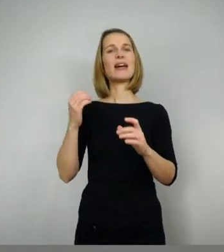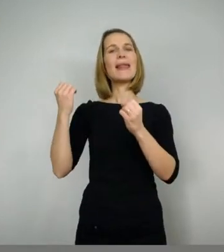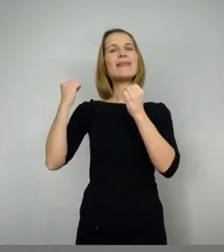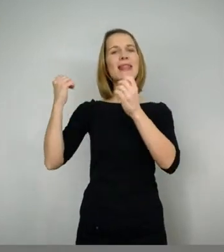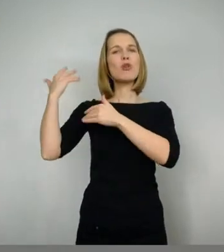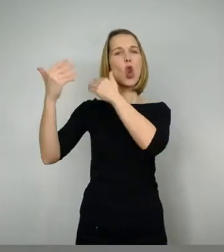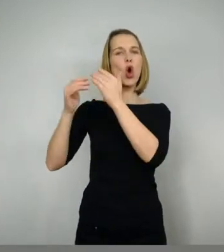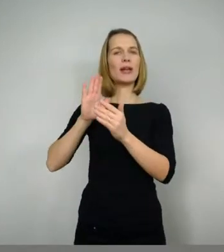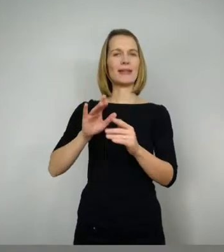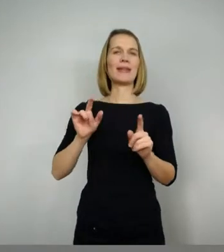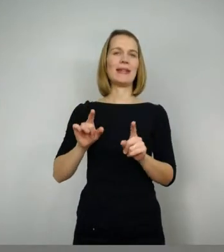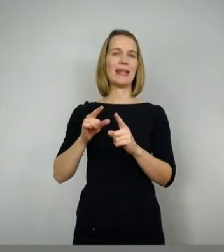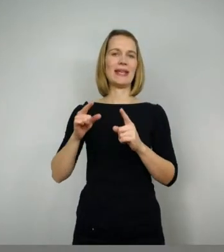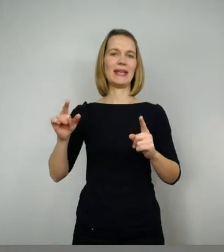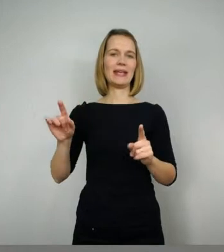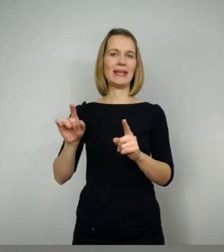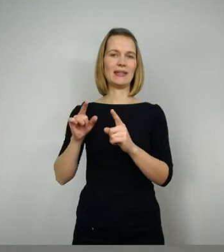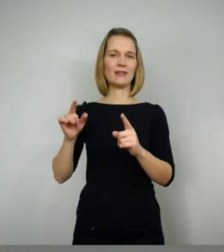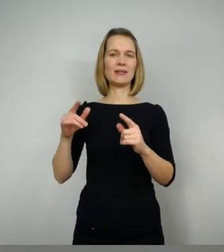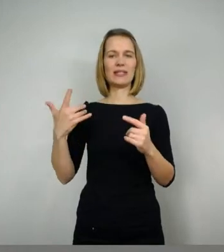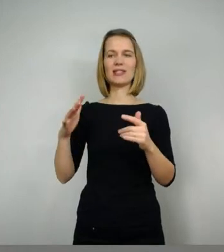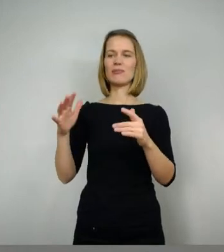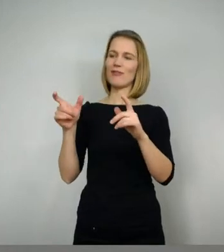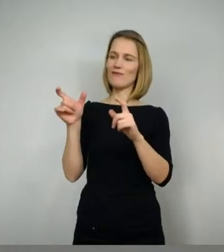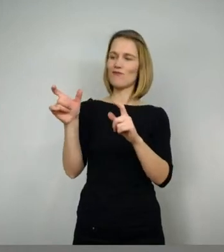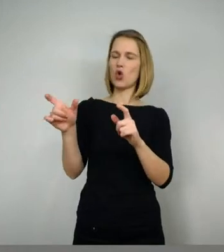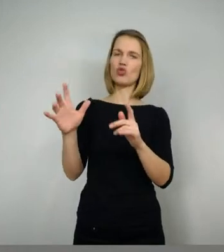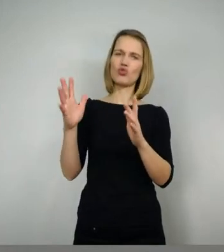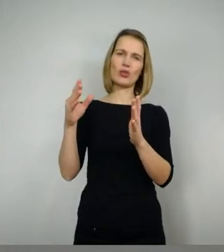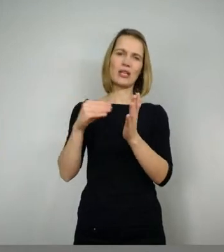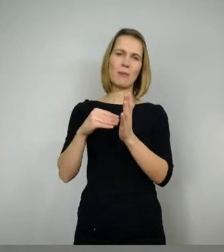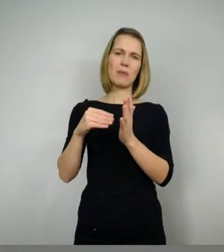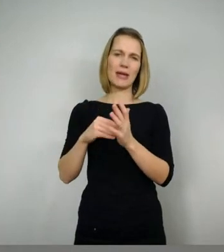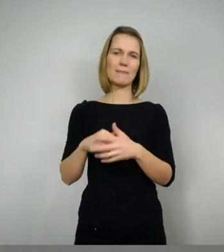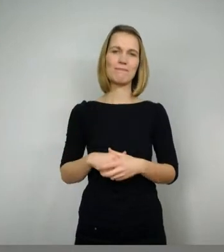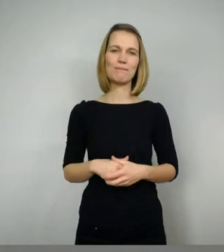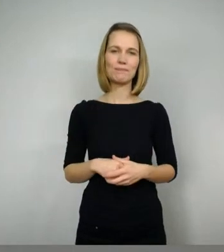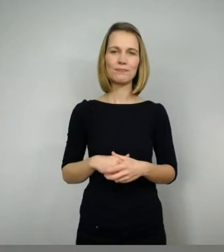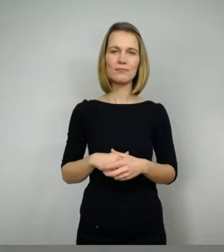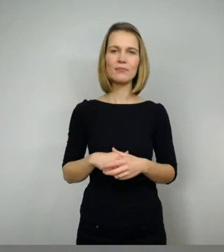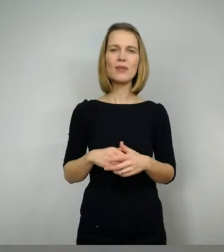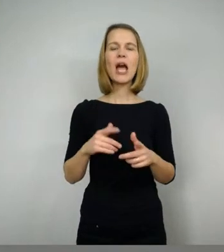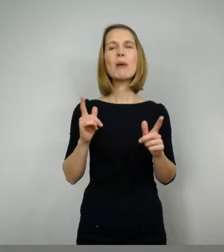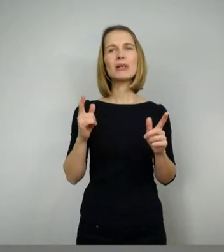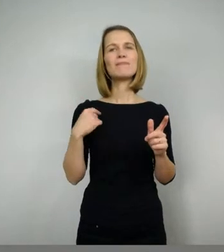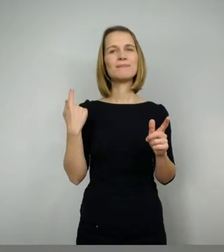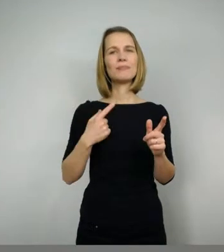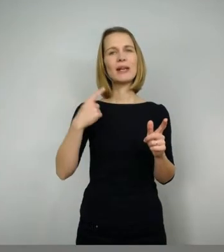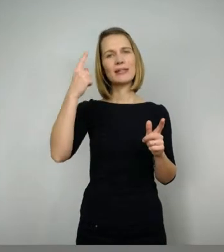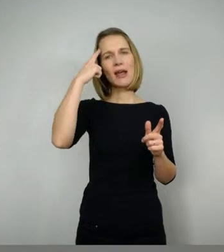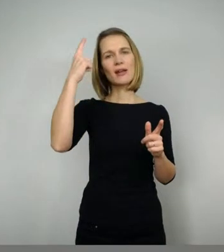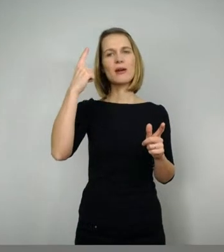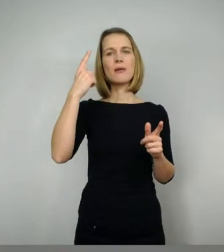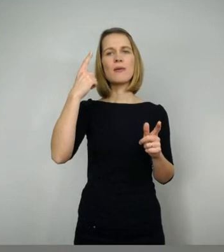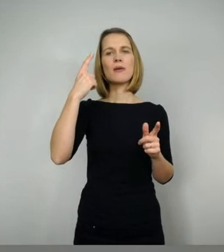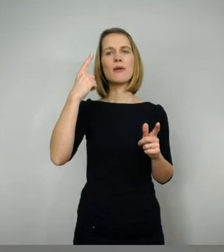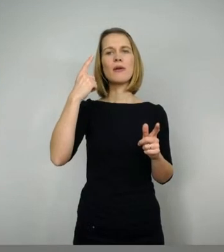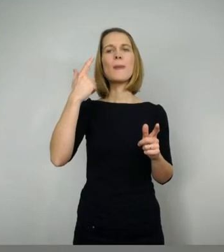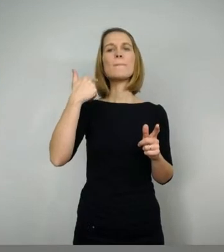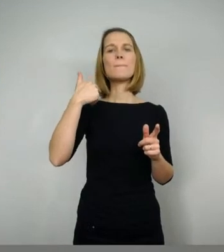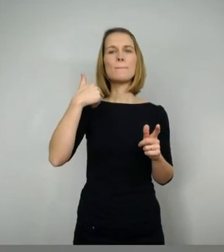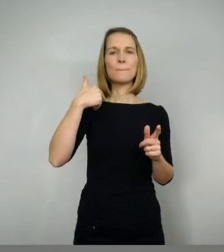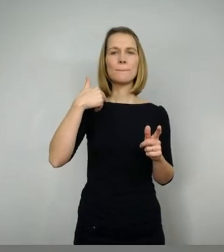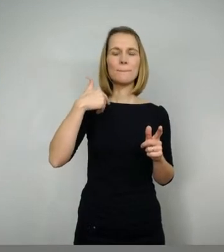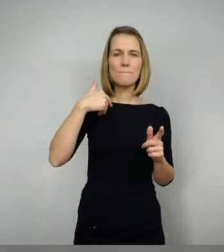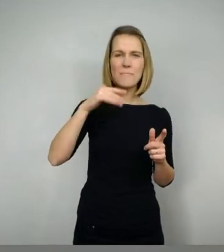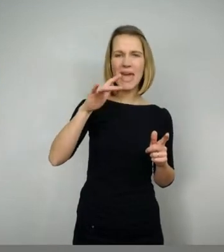haben wir irgendwie diesen Begriff abgeleitet, wie wir das nennen. Aber wir gehen eben davon aus, dass es zumindest vorgetragen wahrscheinlich auch gesungen wurde,